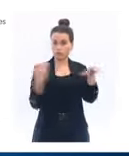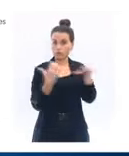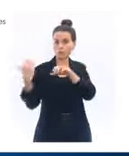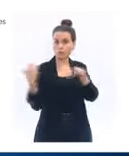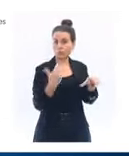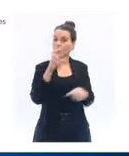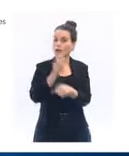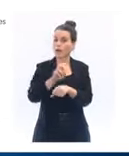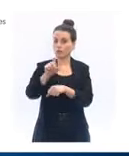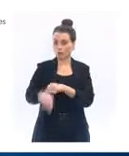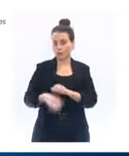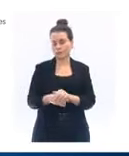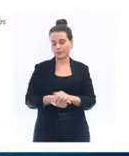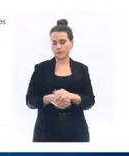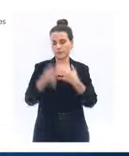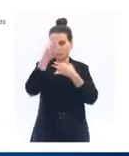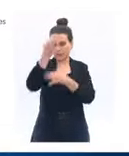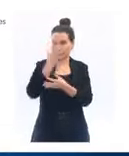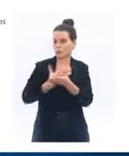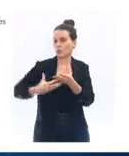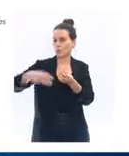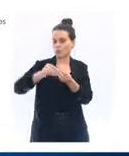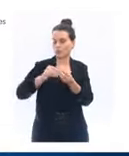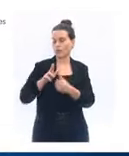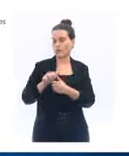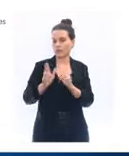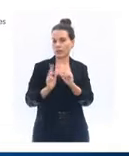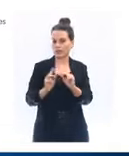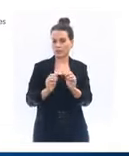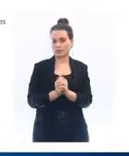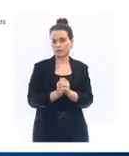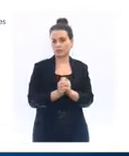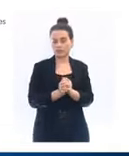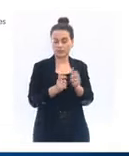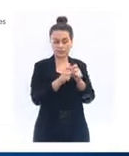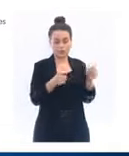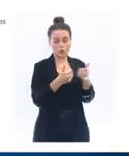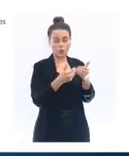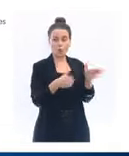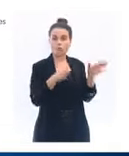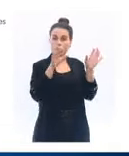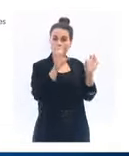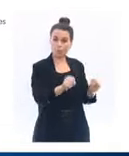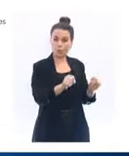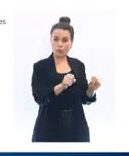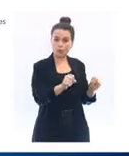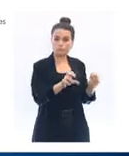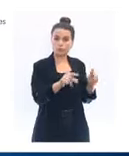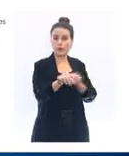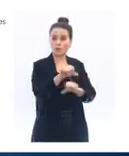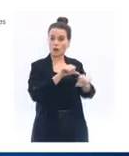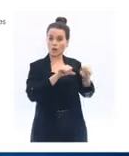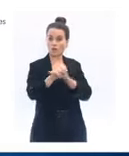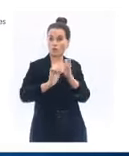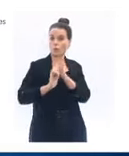L'ensemble de ces établissements autorisés à ouvrir devront appliquer les protocoles